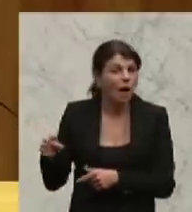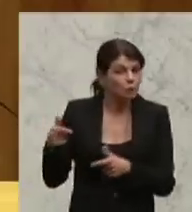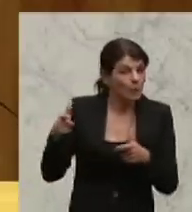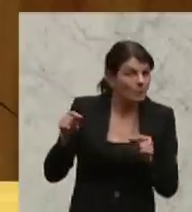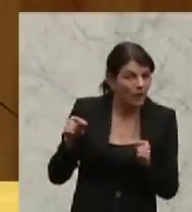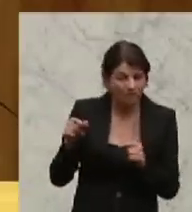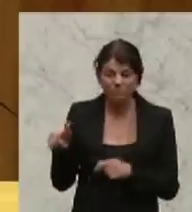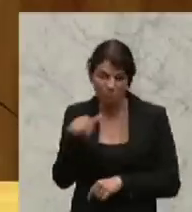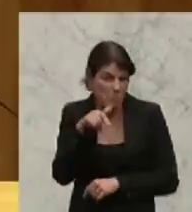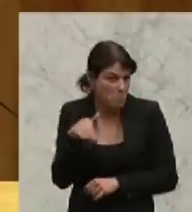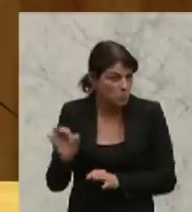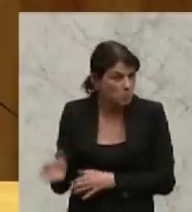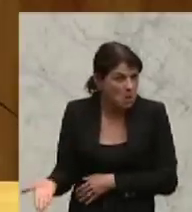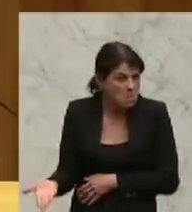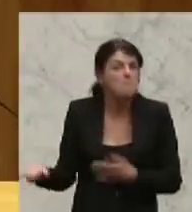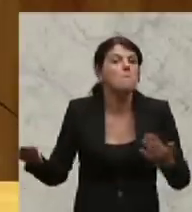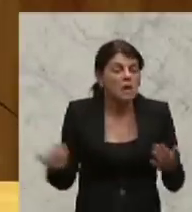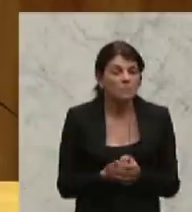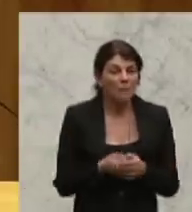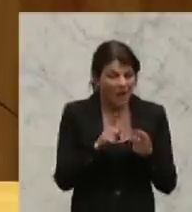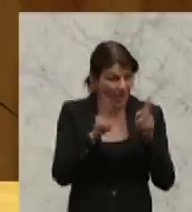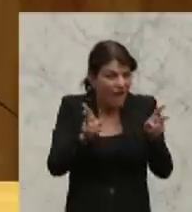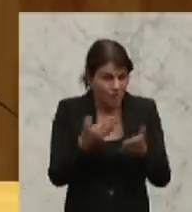Nun, wenn das aber so ist,